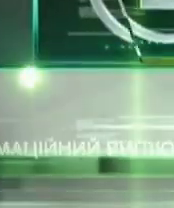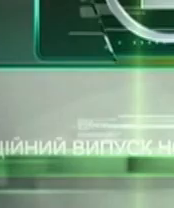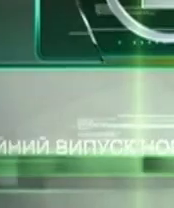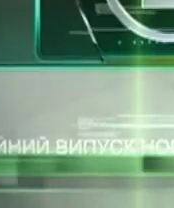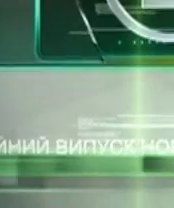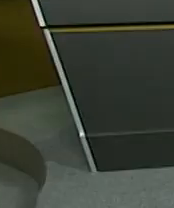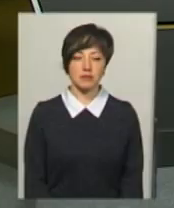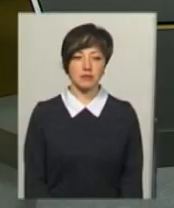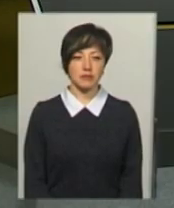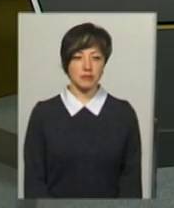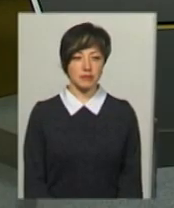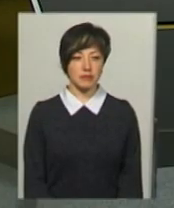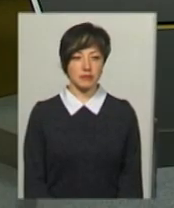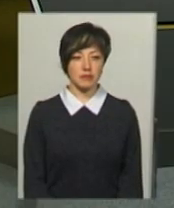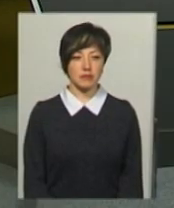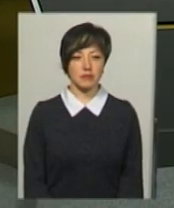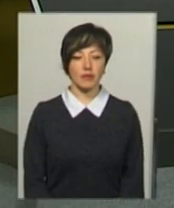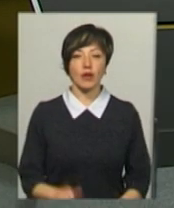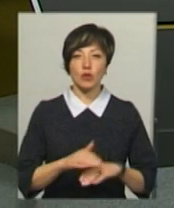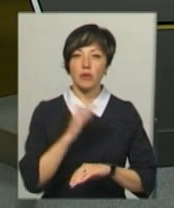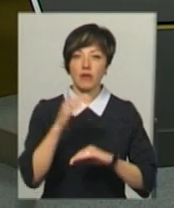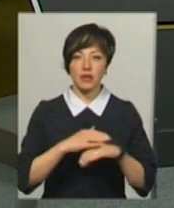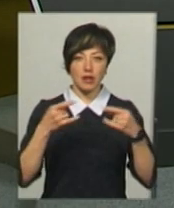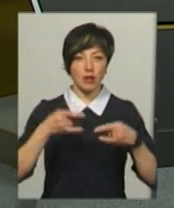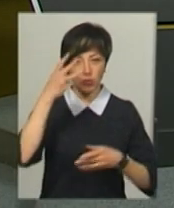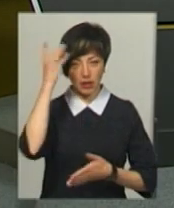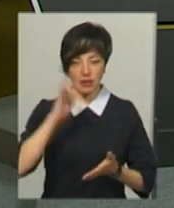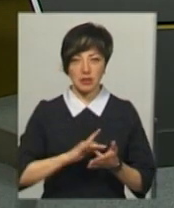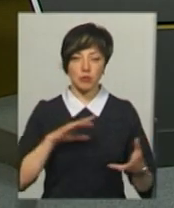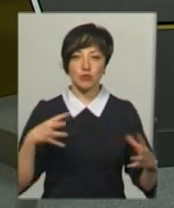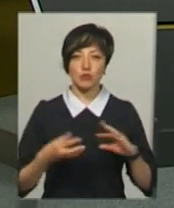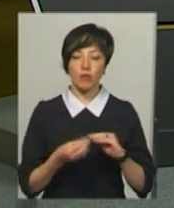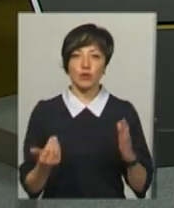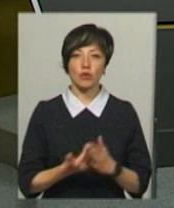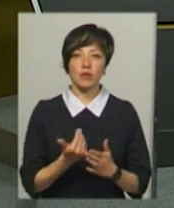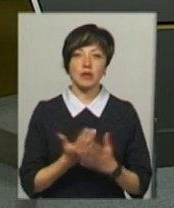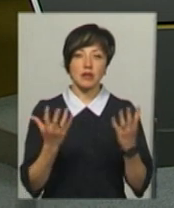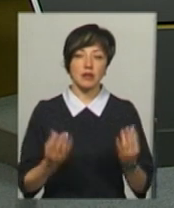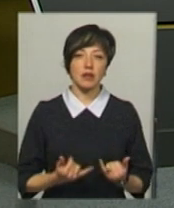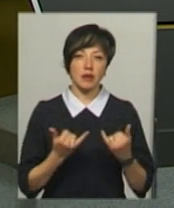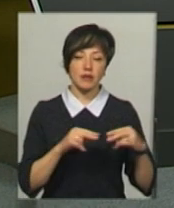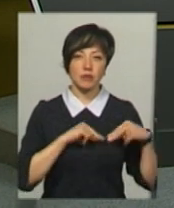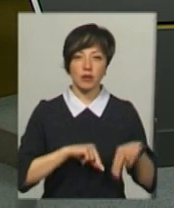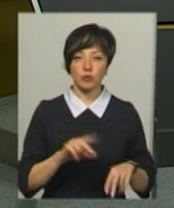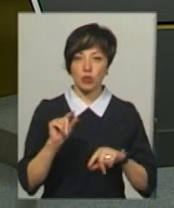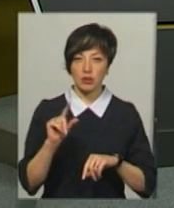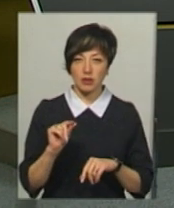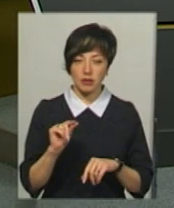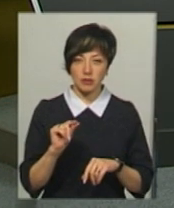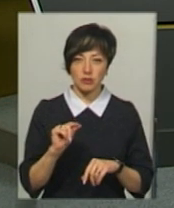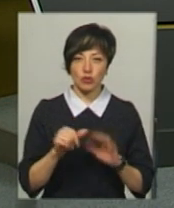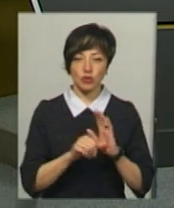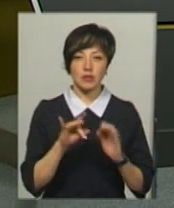Музика Доброго вечора на каналі Поділля Центр. Підсумковий інформаційний випуск новин. Понеділка, 6